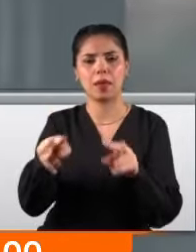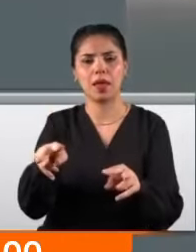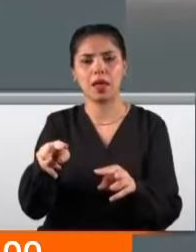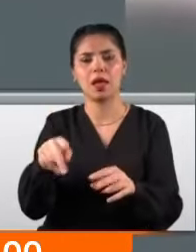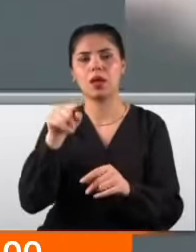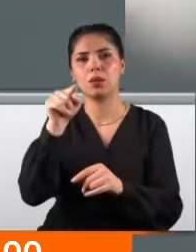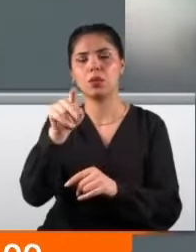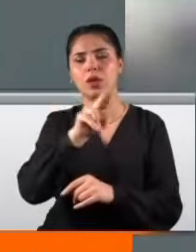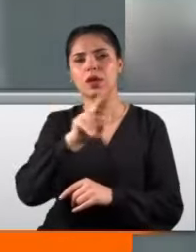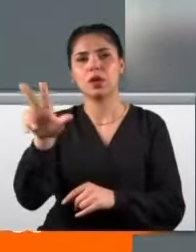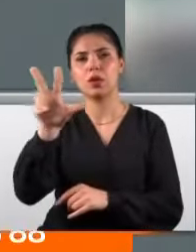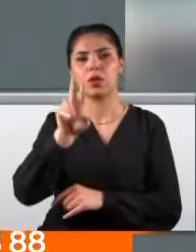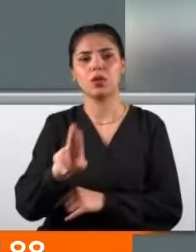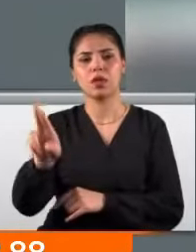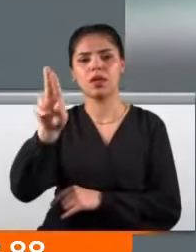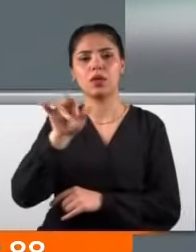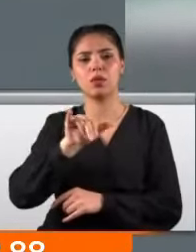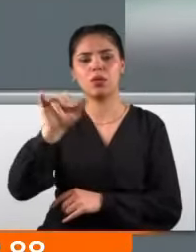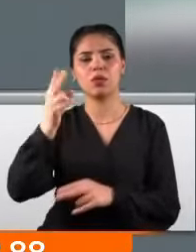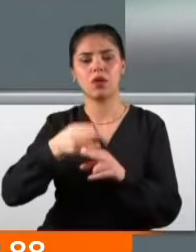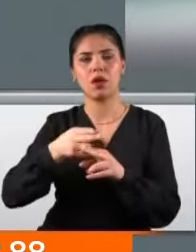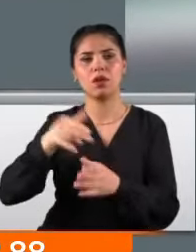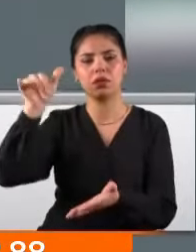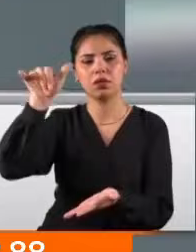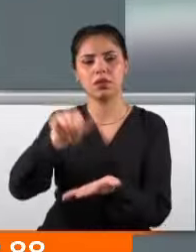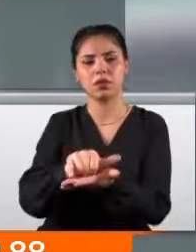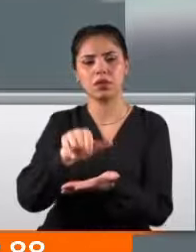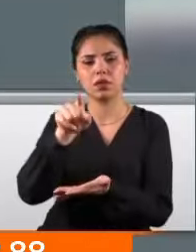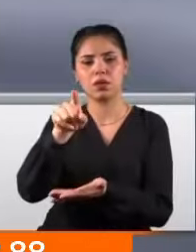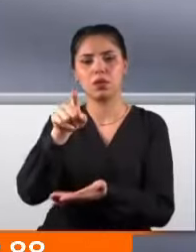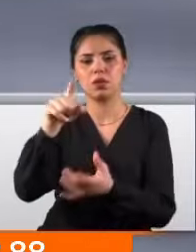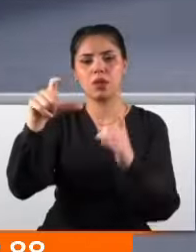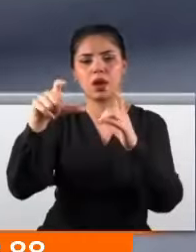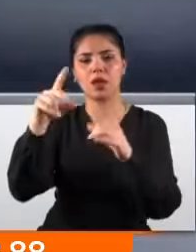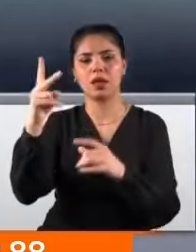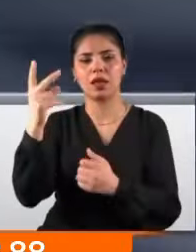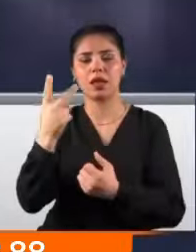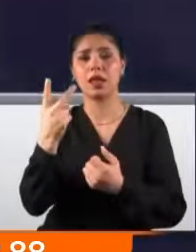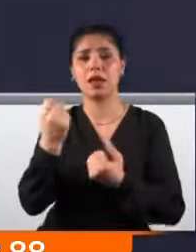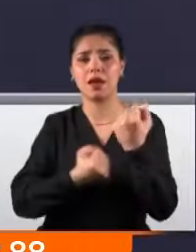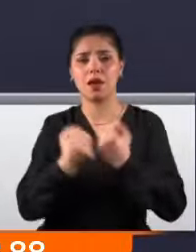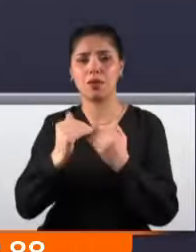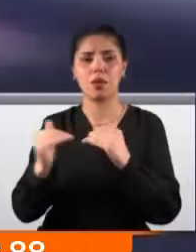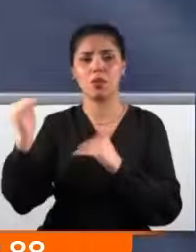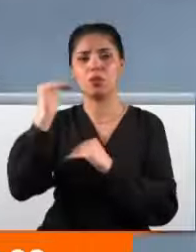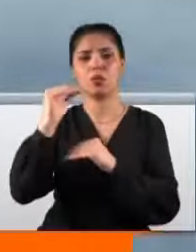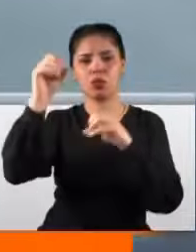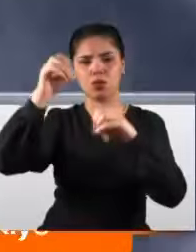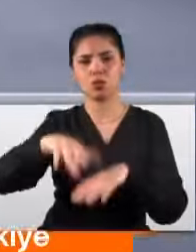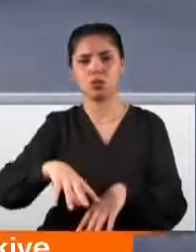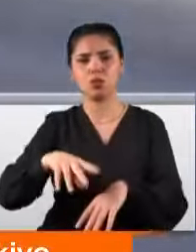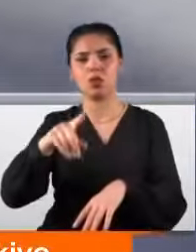737 acil iniş yaptı. Ama kopan lastik iki aracın üzerine düştü. Neyse ki ikisi de park halindeydi.